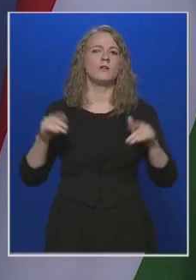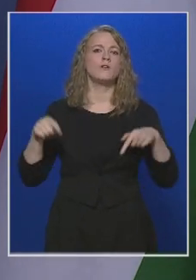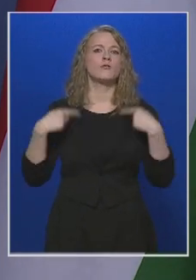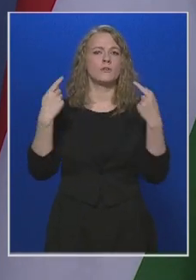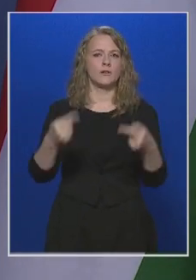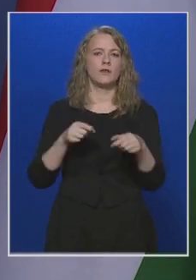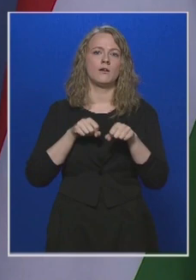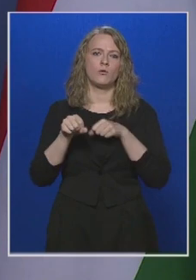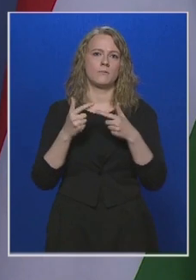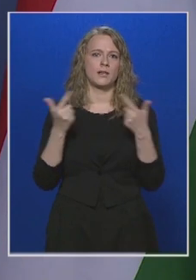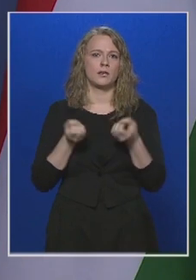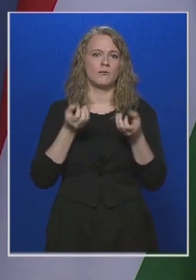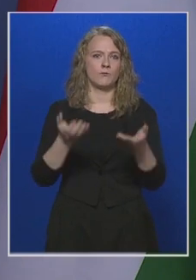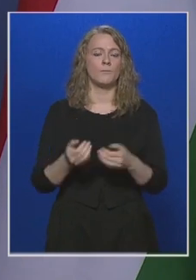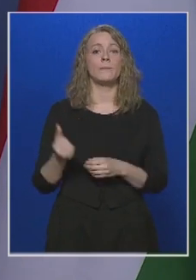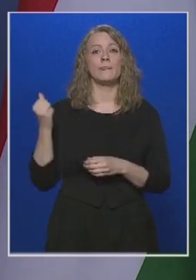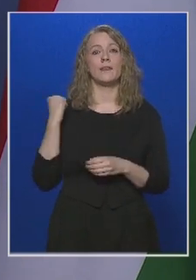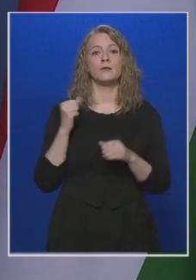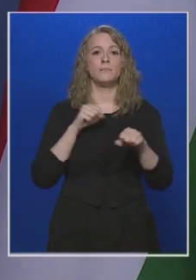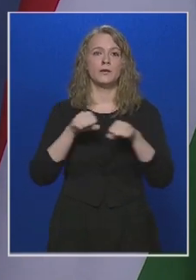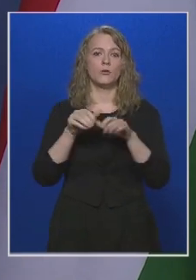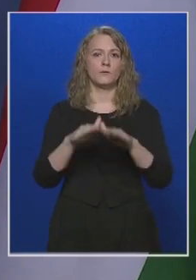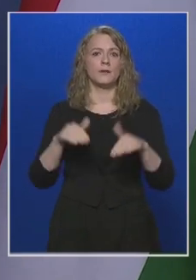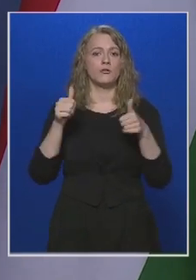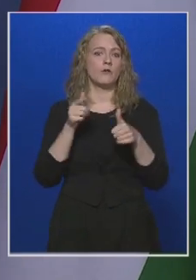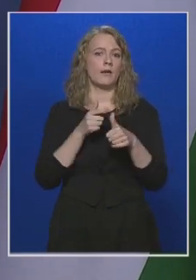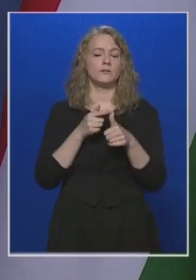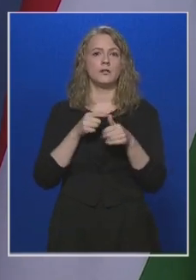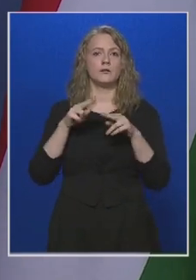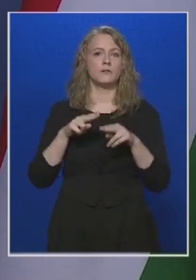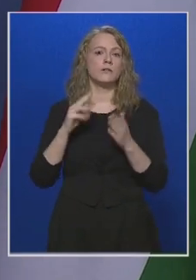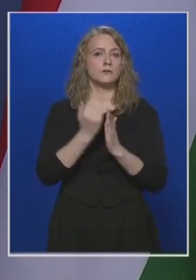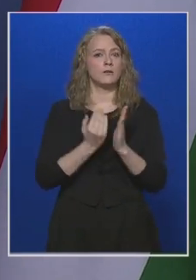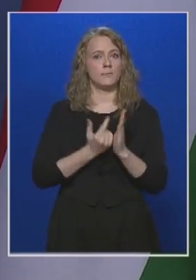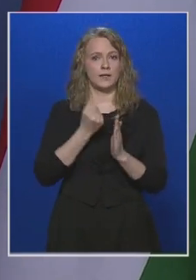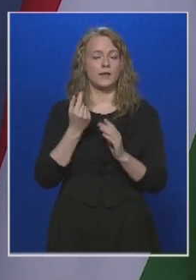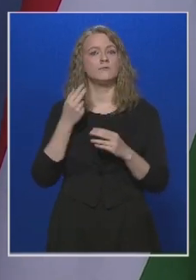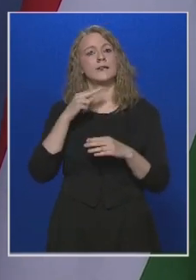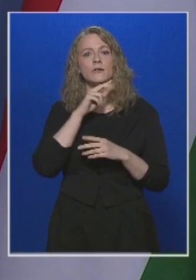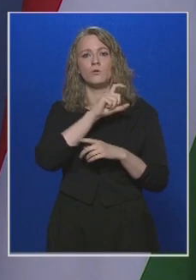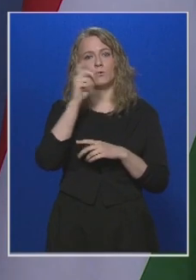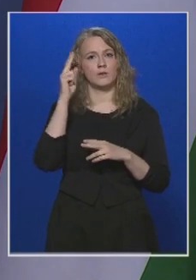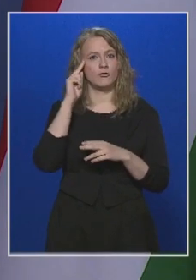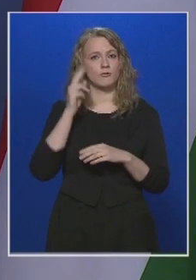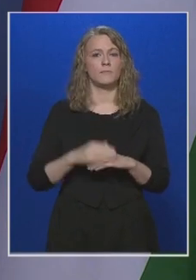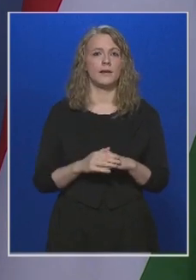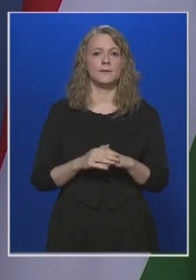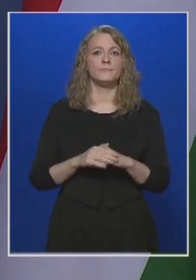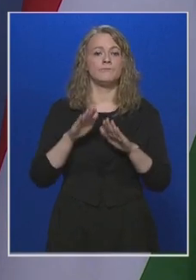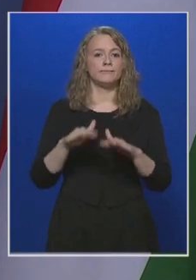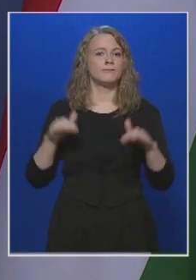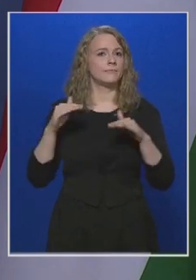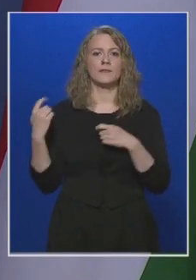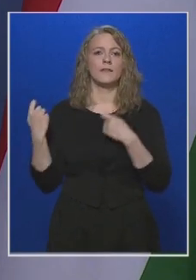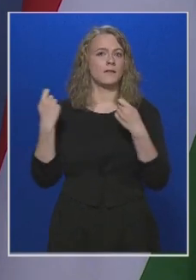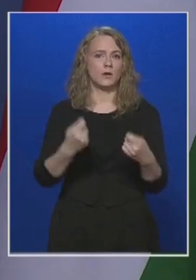kormányinfókat. A tegnapi kormányülés egyik napirendje hétfő óta ismert, hiszen az országgyűlés nem adta meg